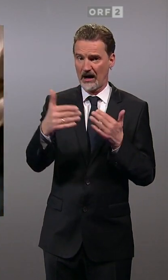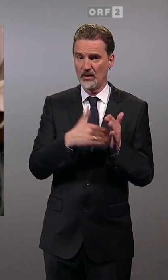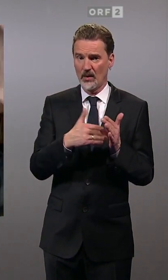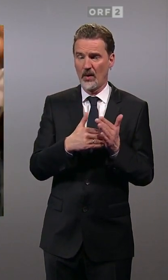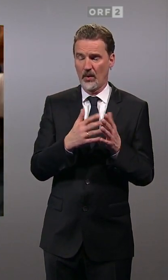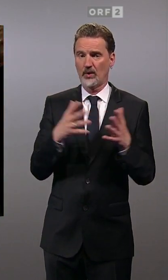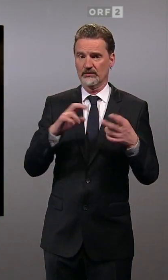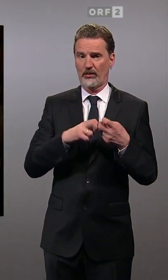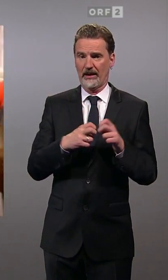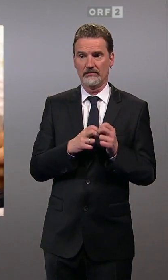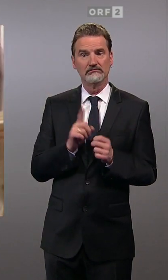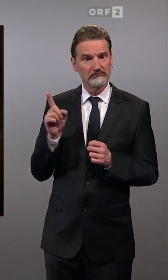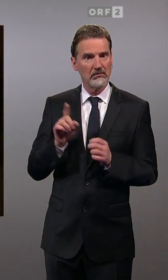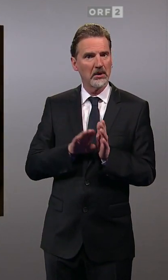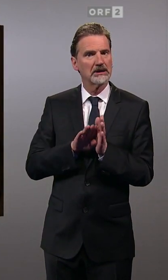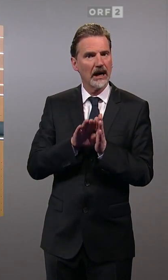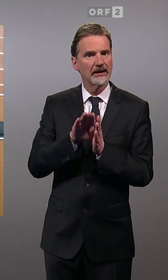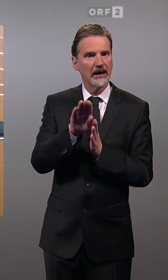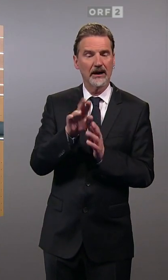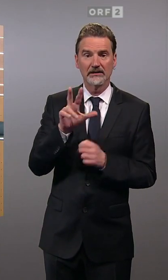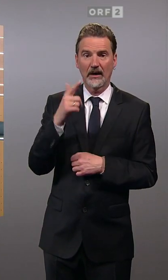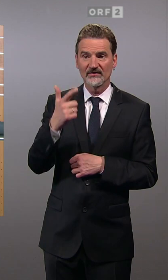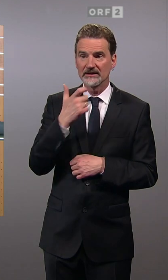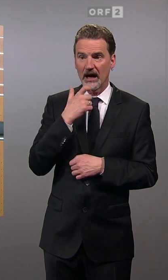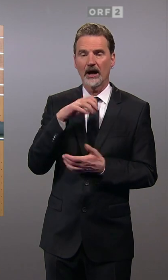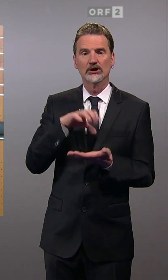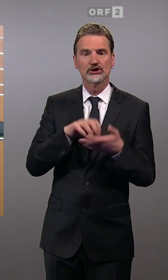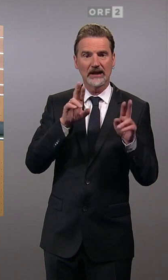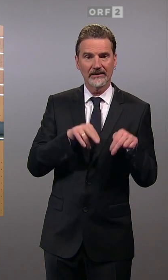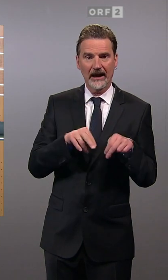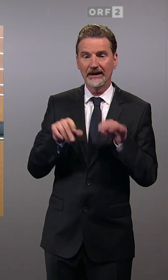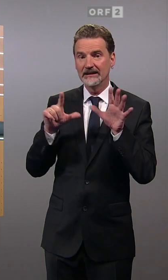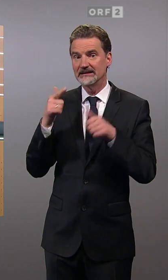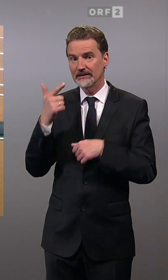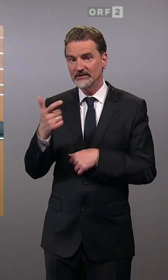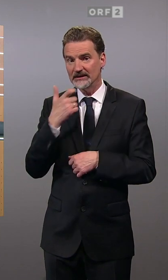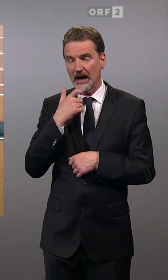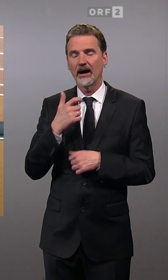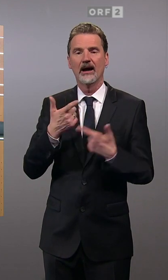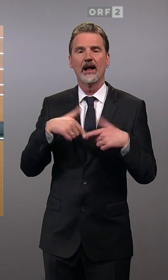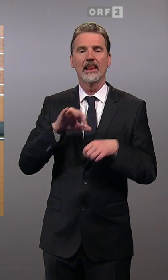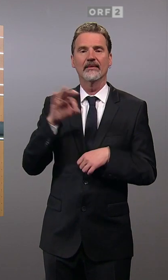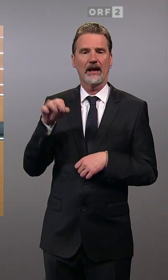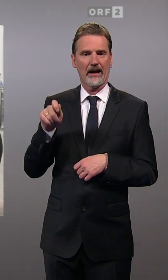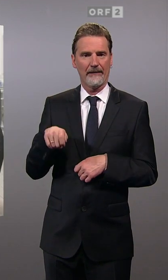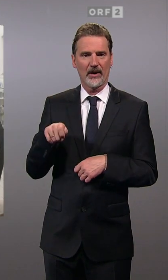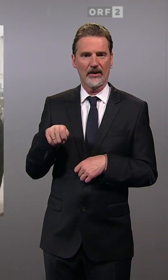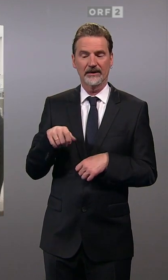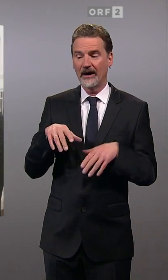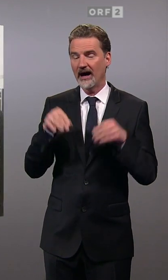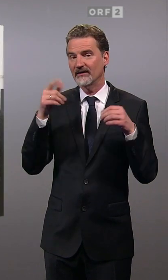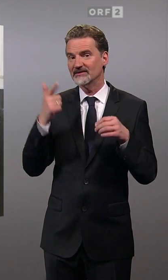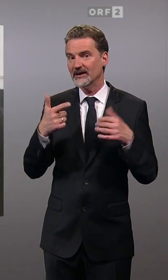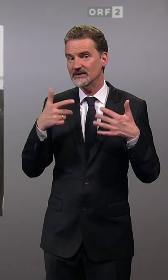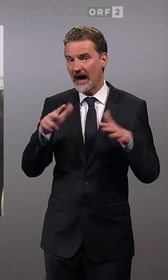Karriere nimmt Fahrt auf. Mit 23 wird der Stadtrat mit 27 Landtagsabgeordneter. Anfang 2018